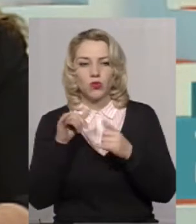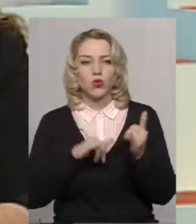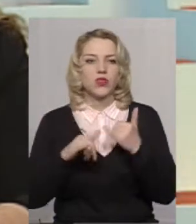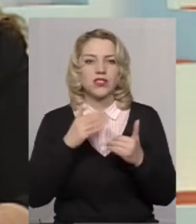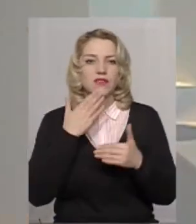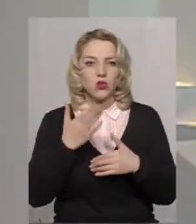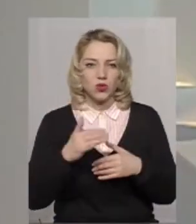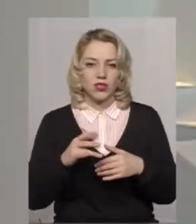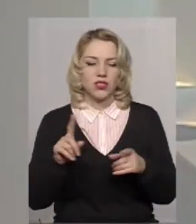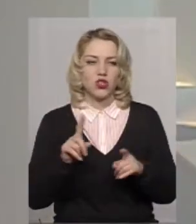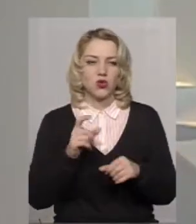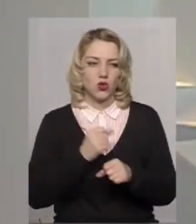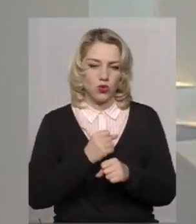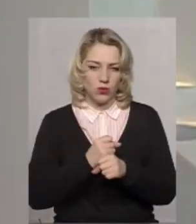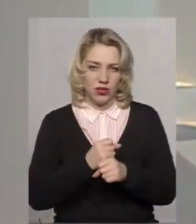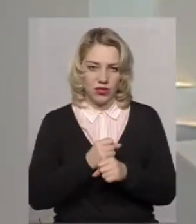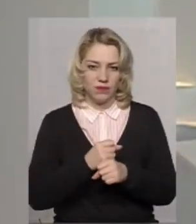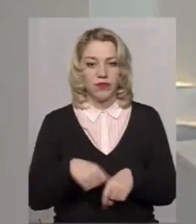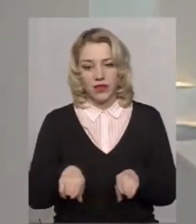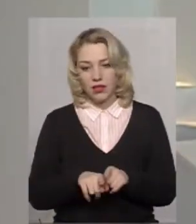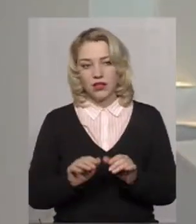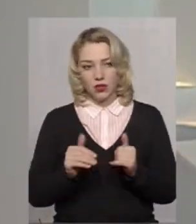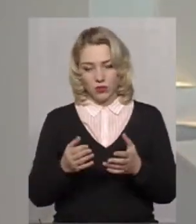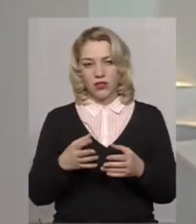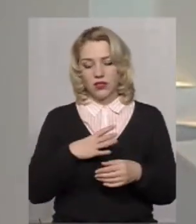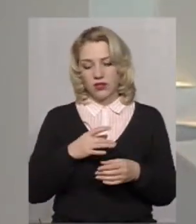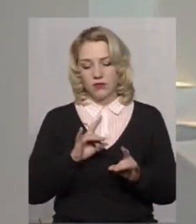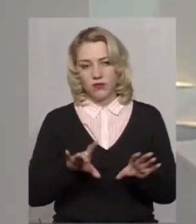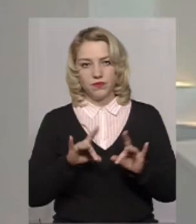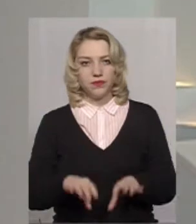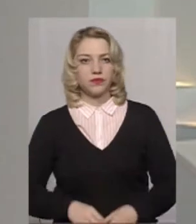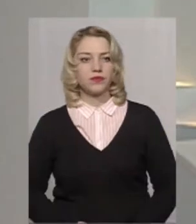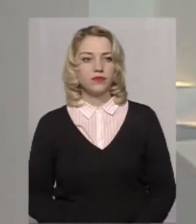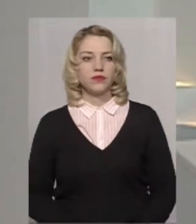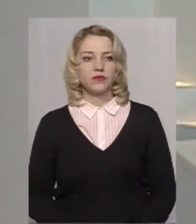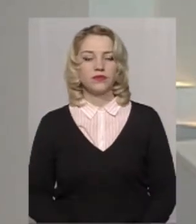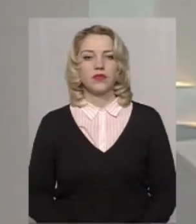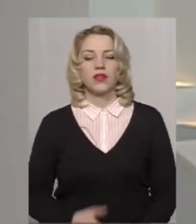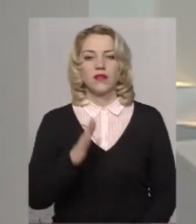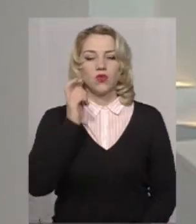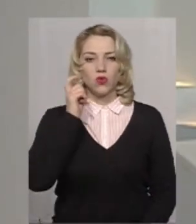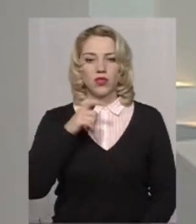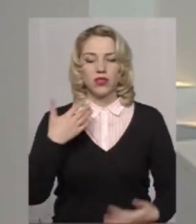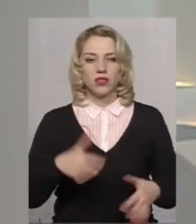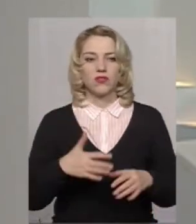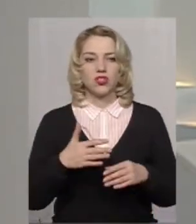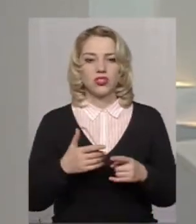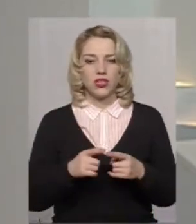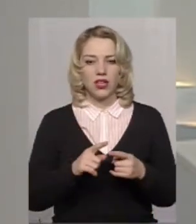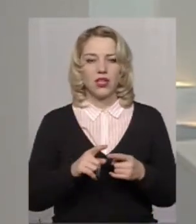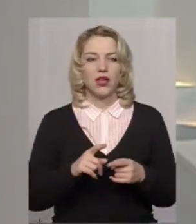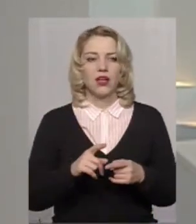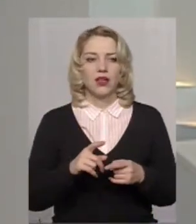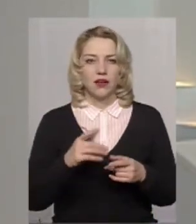що робити. в принципі, такі рекомендації давалися. Ми надавали, так. В Україні вже є прецедент